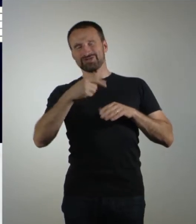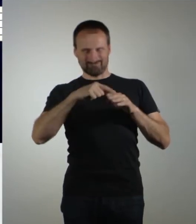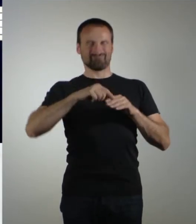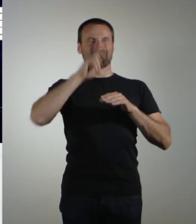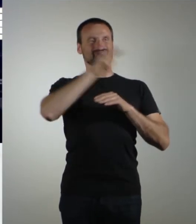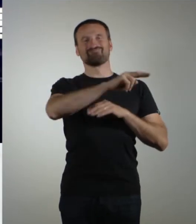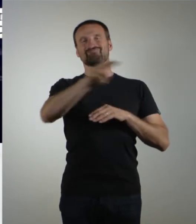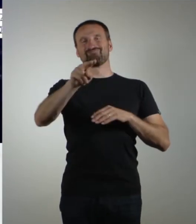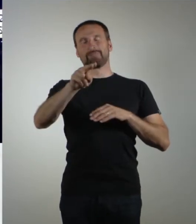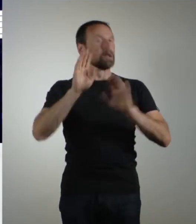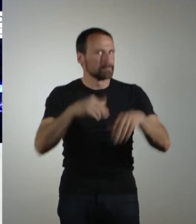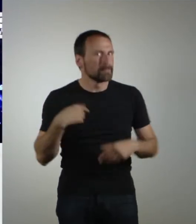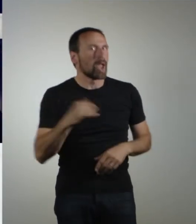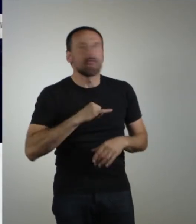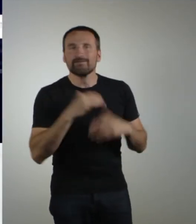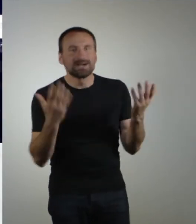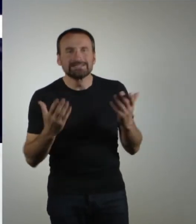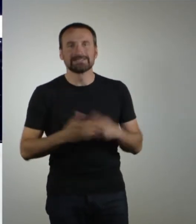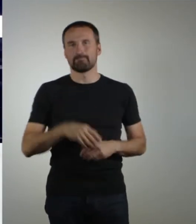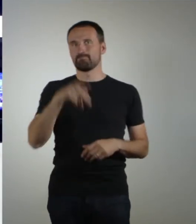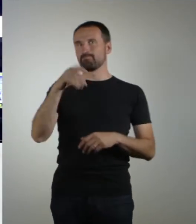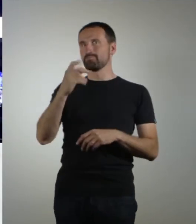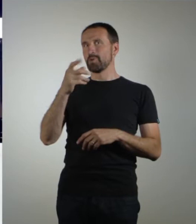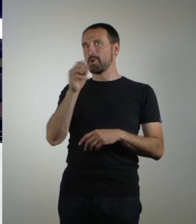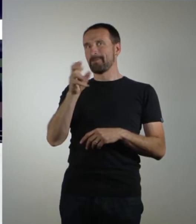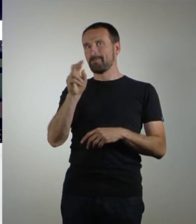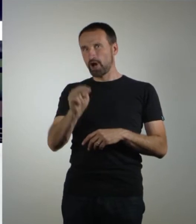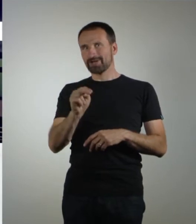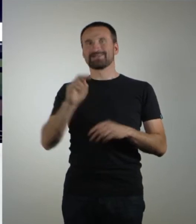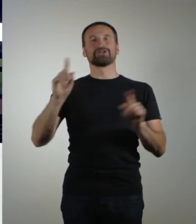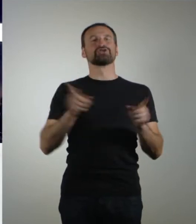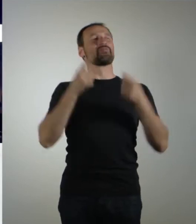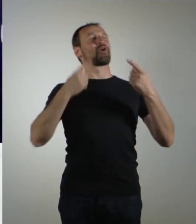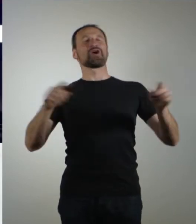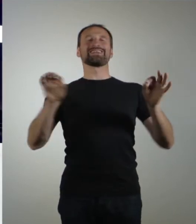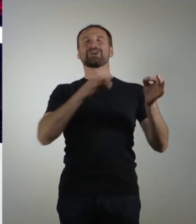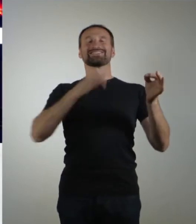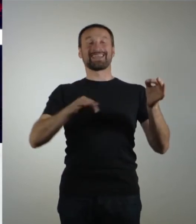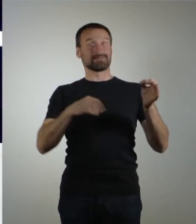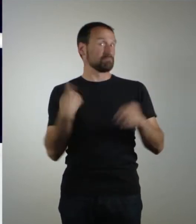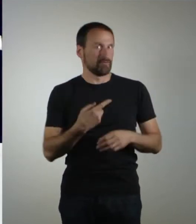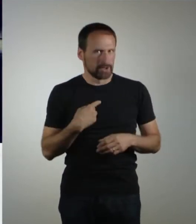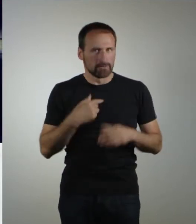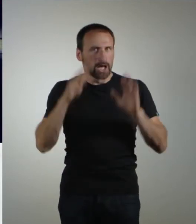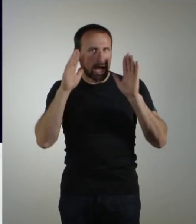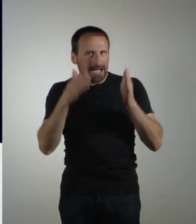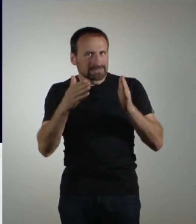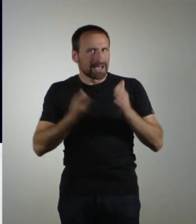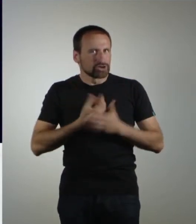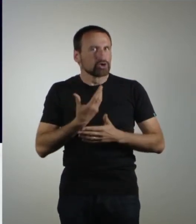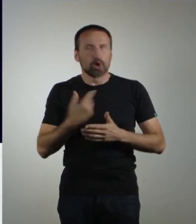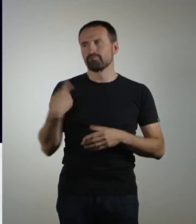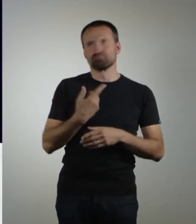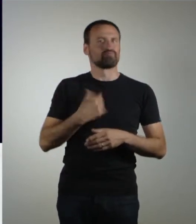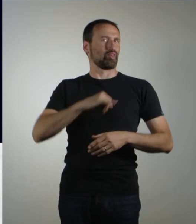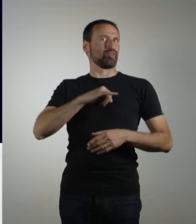das Pokémon-Symphonie-Konzert. Spezialinteressen wie diese sind für uns mit Asperger-Syndrom sehr wichtig, auch um solch eine Reise überhaupt auf uns zu